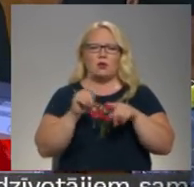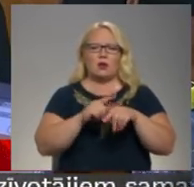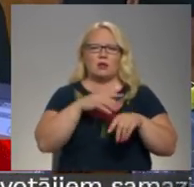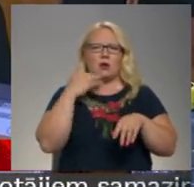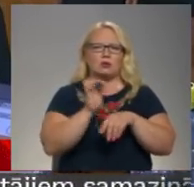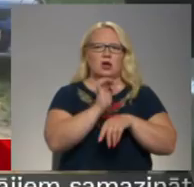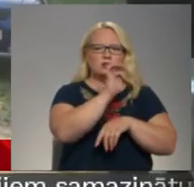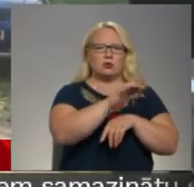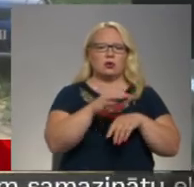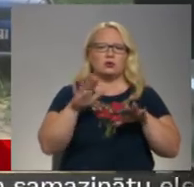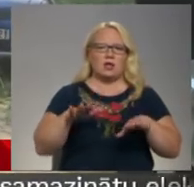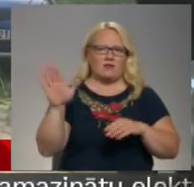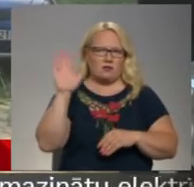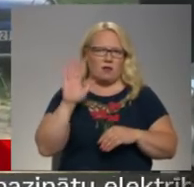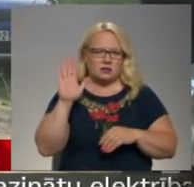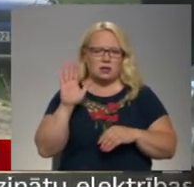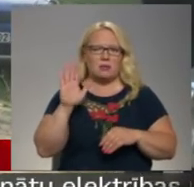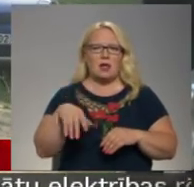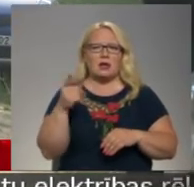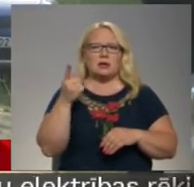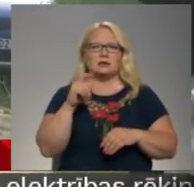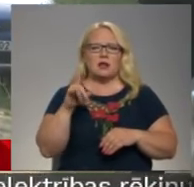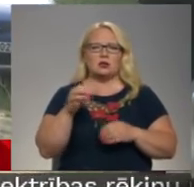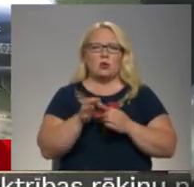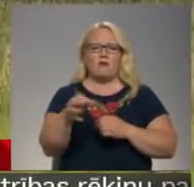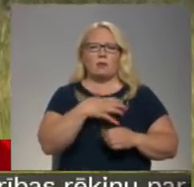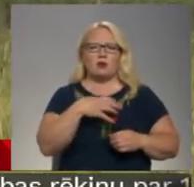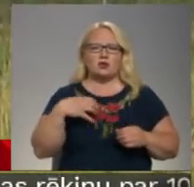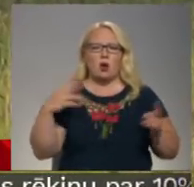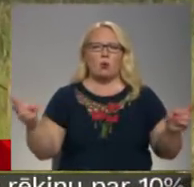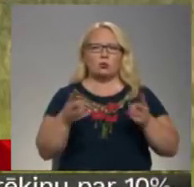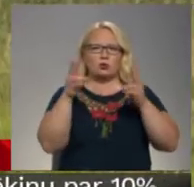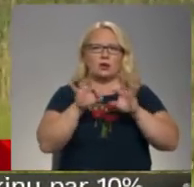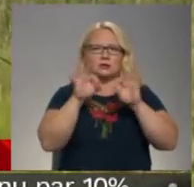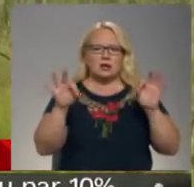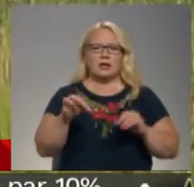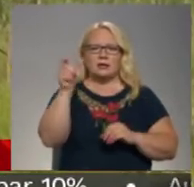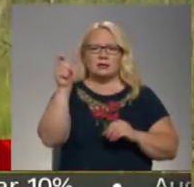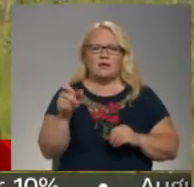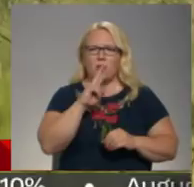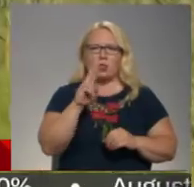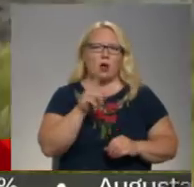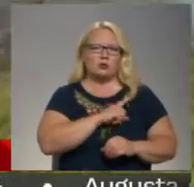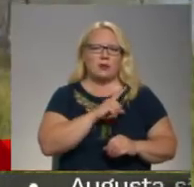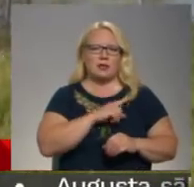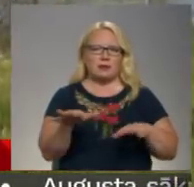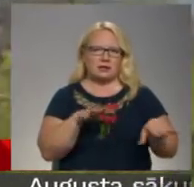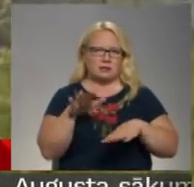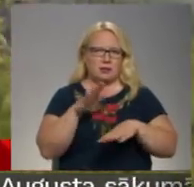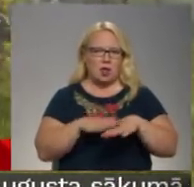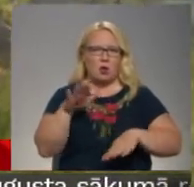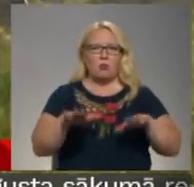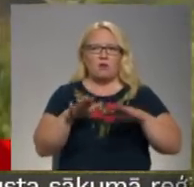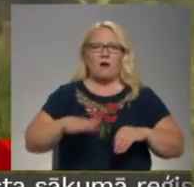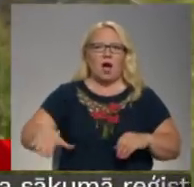cits valsts. Māsaldas novada pašvaldībā pieļauja – ugunsgrāks viss ticamāk izcēlēs cilvēku neuzmanīgas rīcības dēļ, jo purva